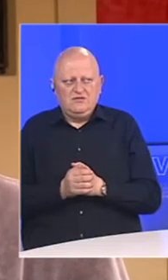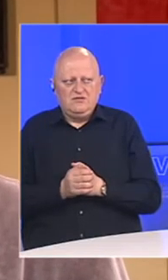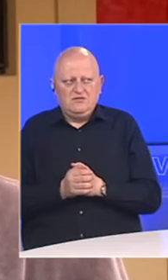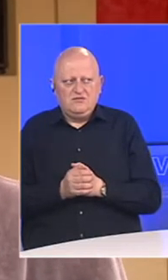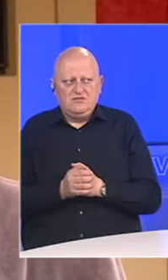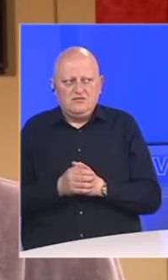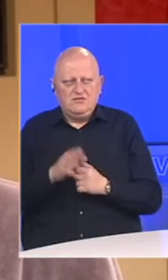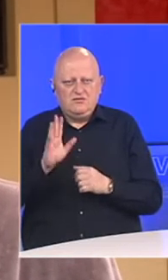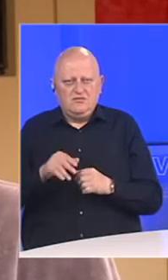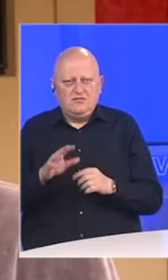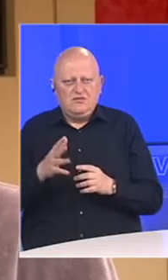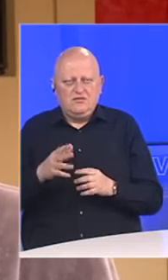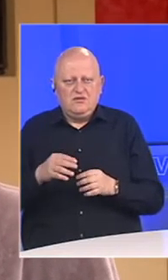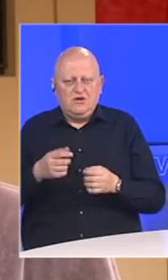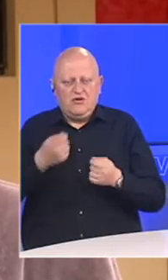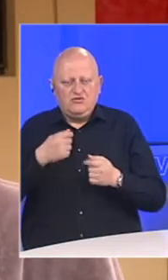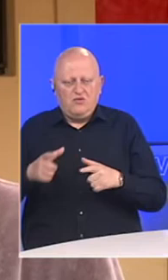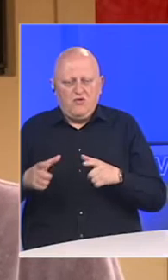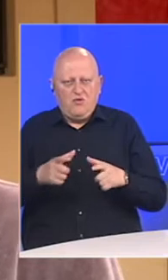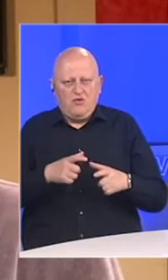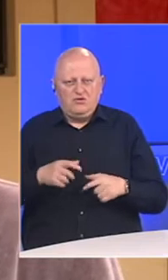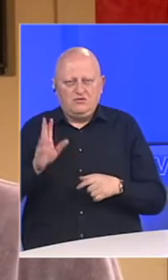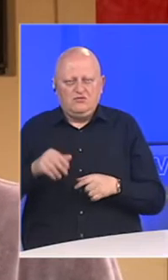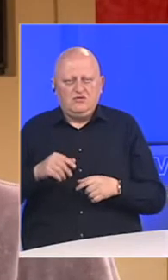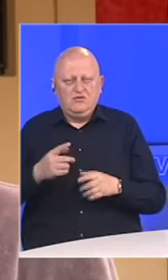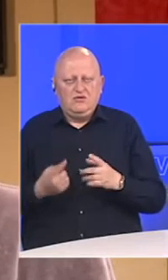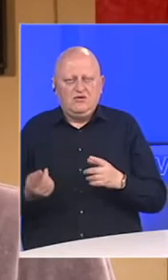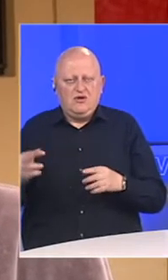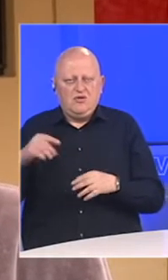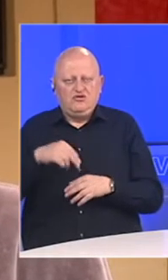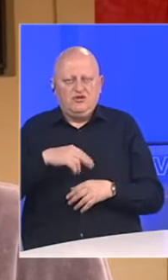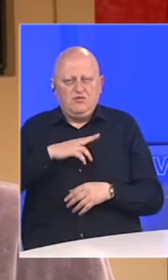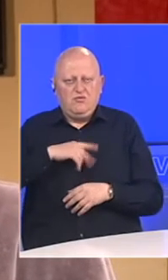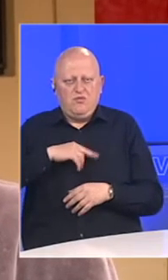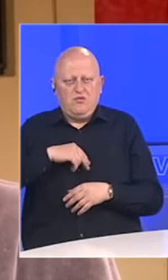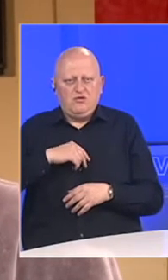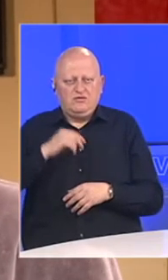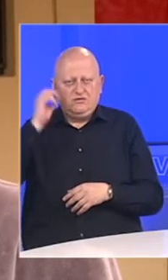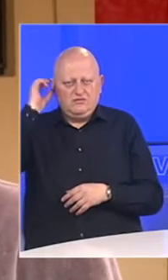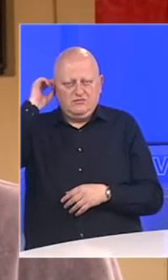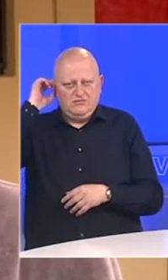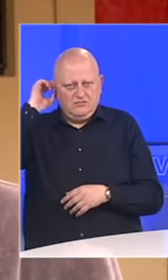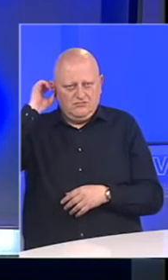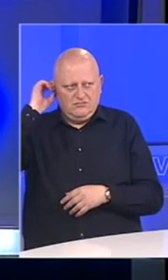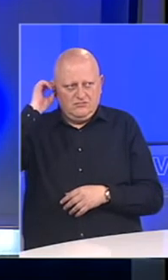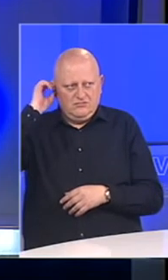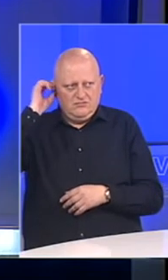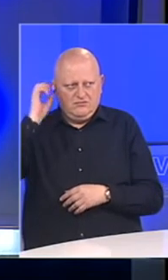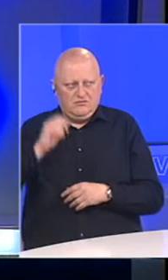Imali smo određeno neko posluženje, što su u već vremenu se pojavila patrola policije.